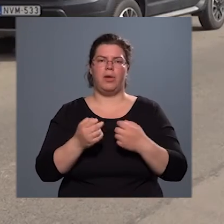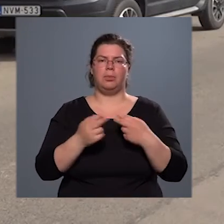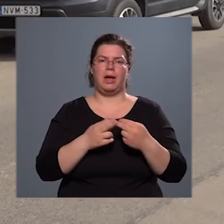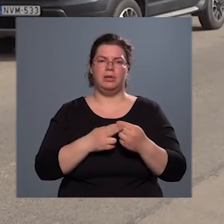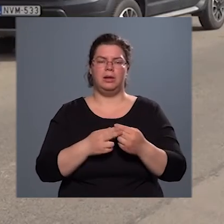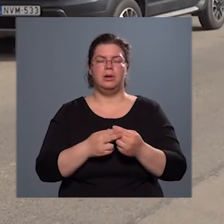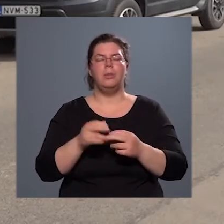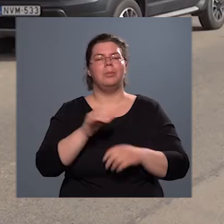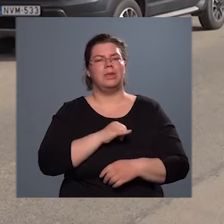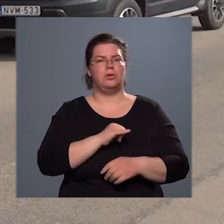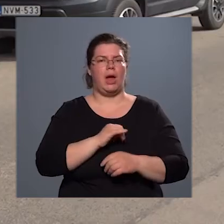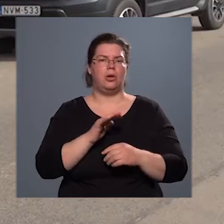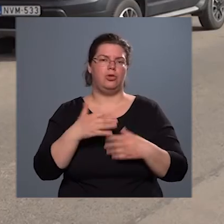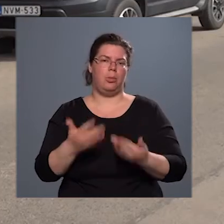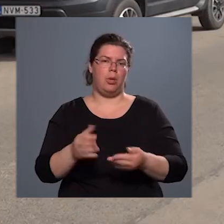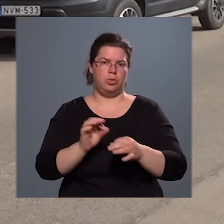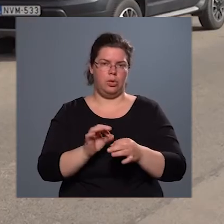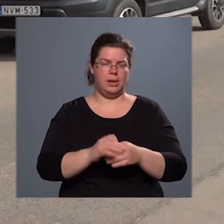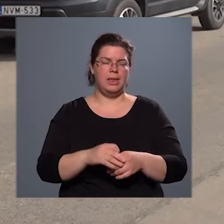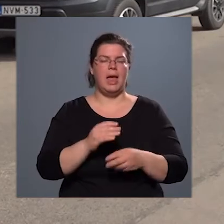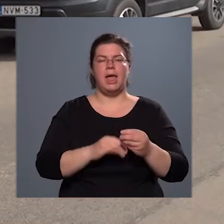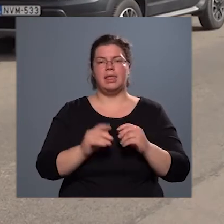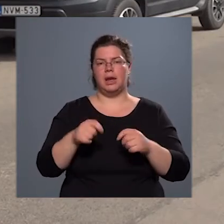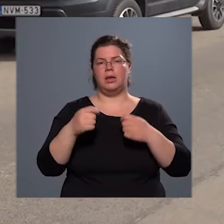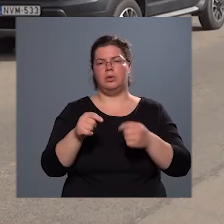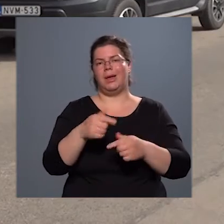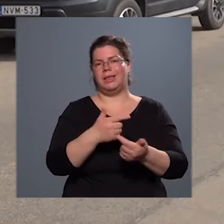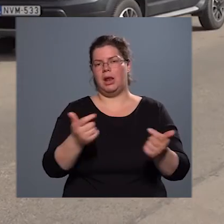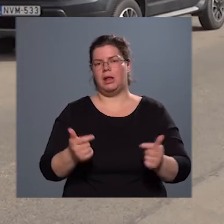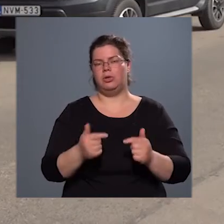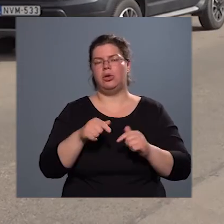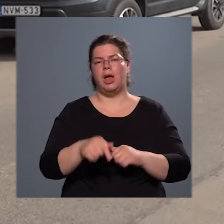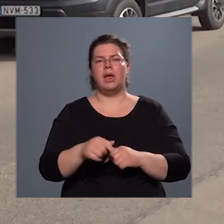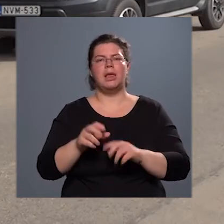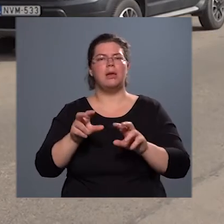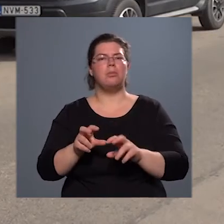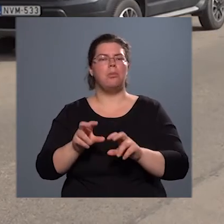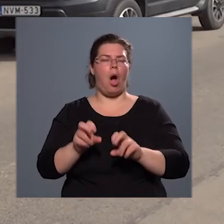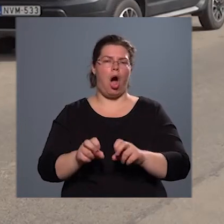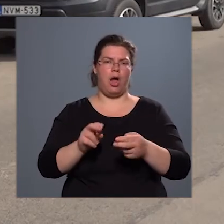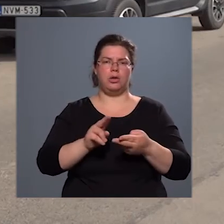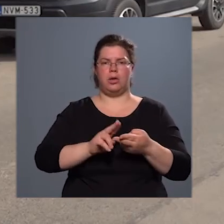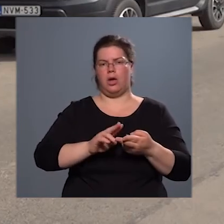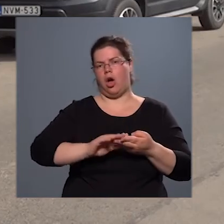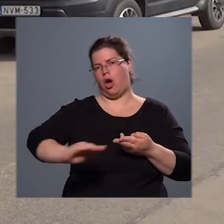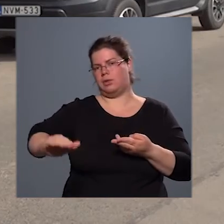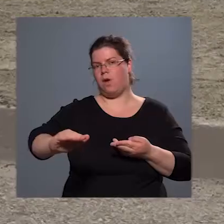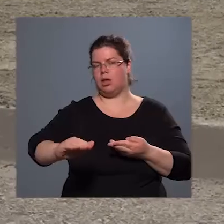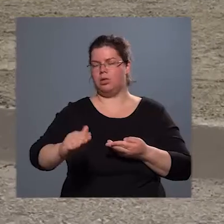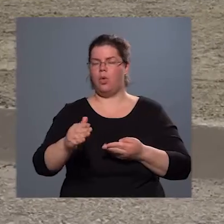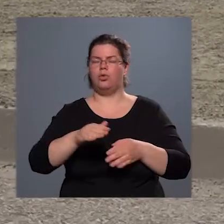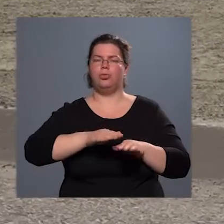biztonságosabban történjen, ezért adtuk ezt a lehetőséget, ez egy martaszfaltos kialakítású parkolósáv,